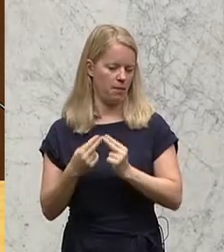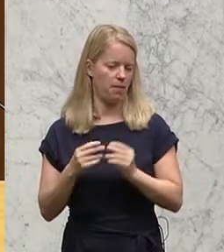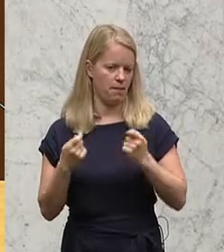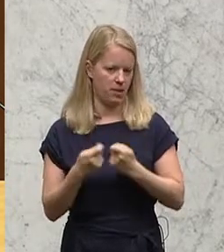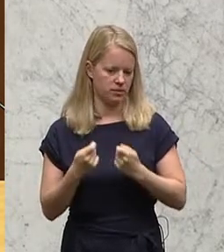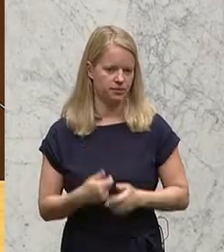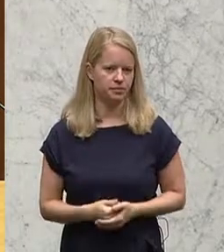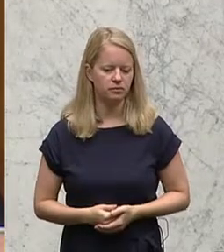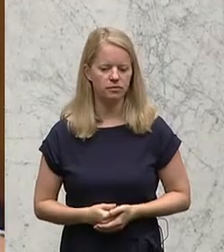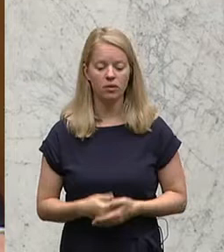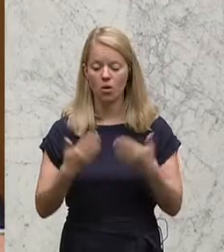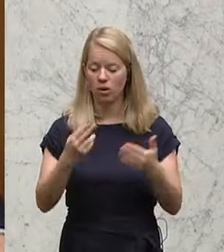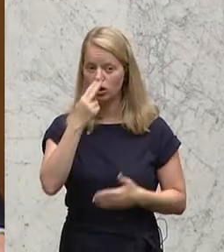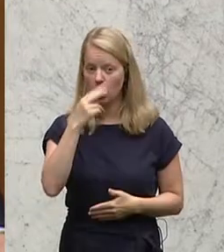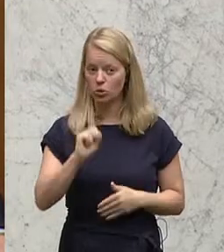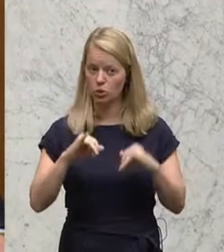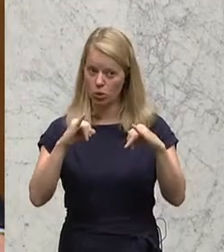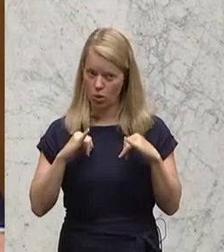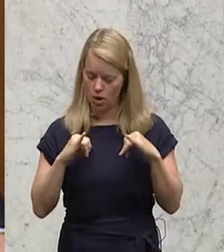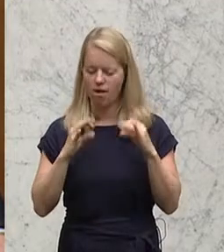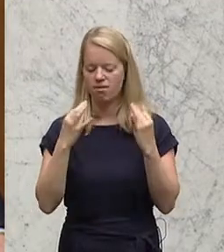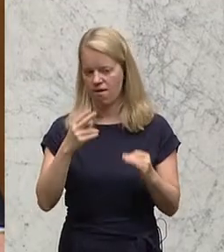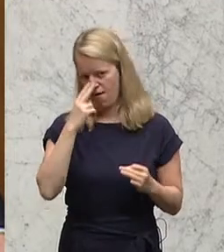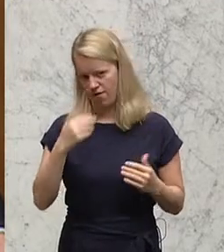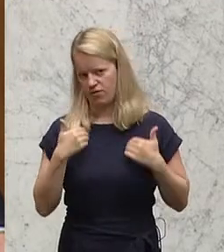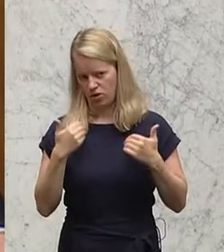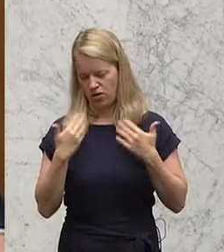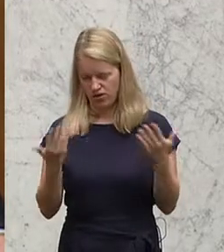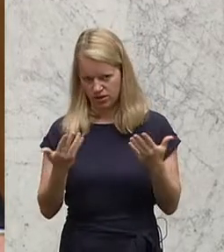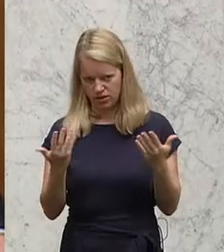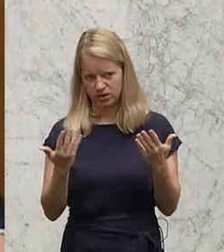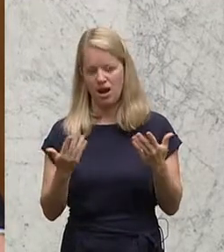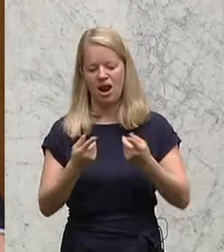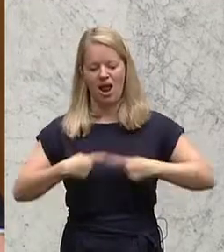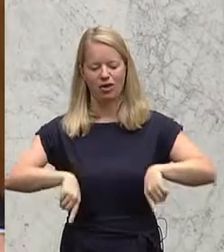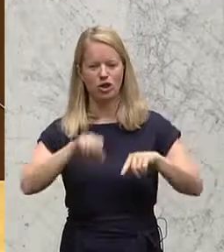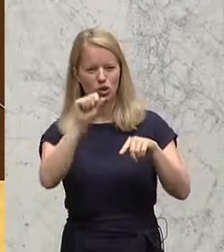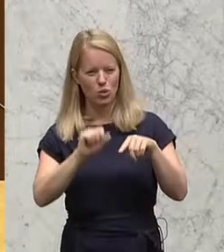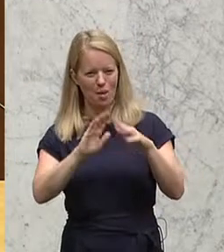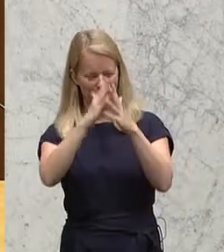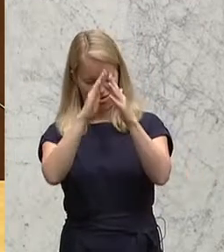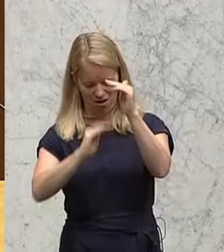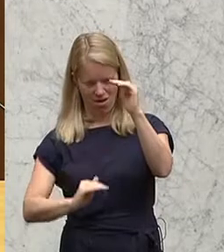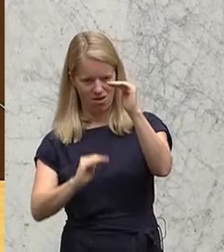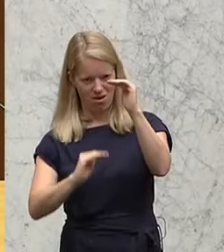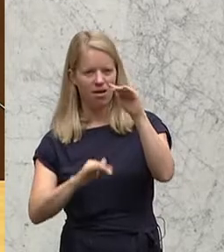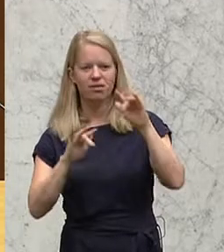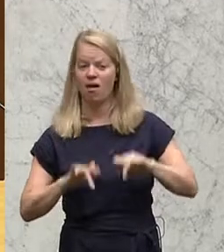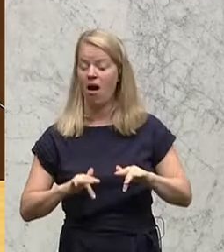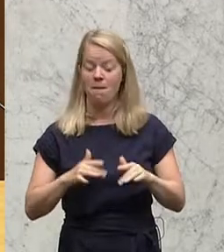so dürfen wir mit Freude feststellen, das Land südlich des Brenners ist eine der erfolgreichsten